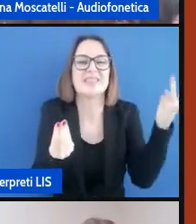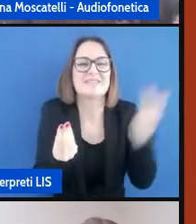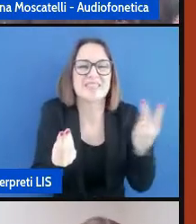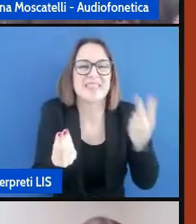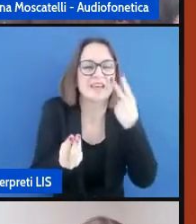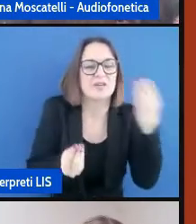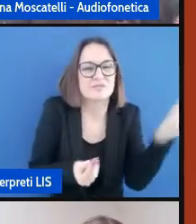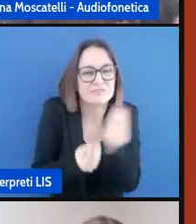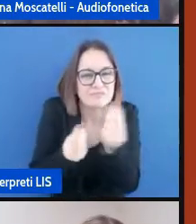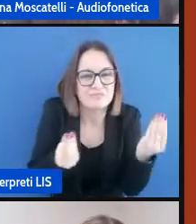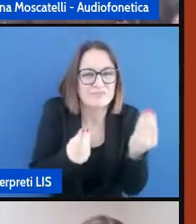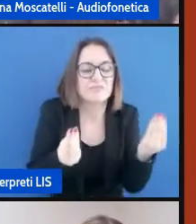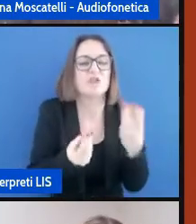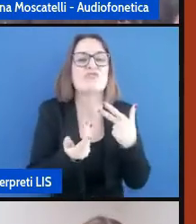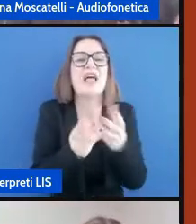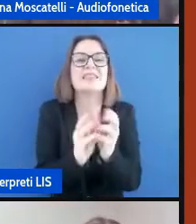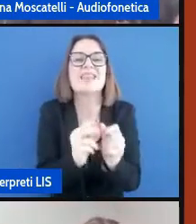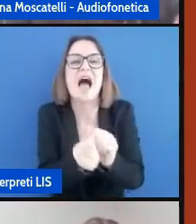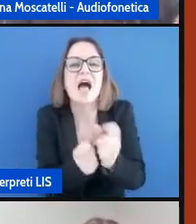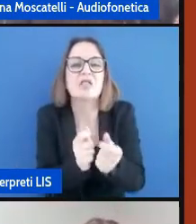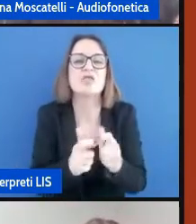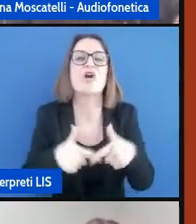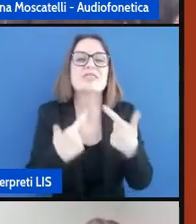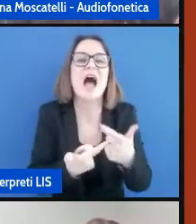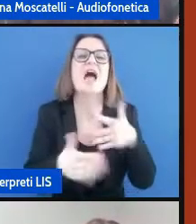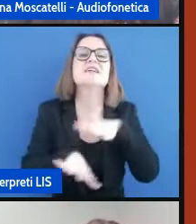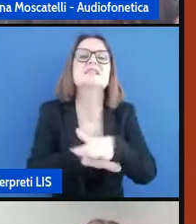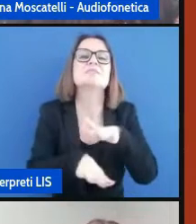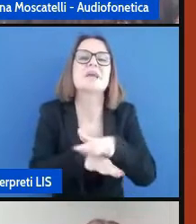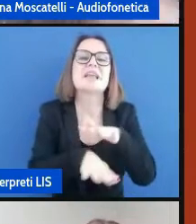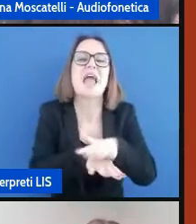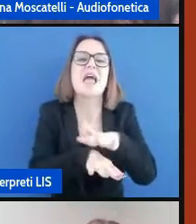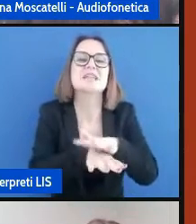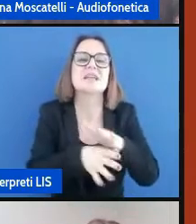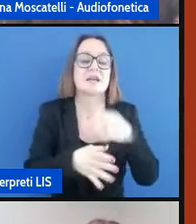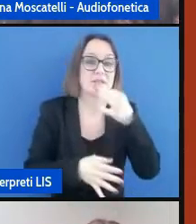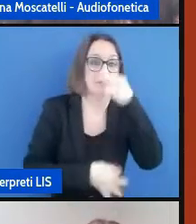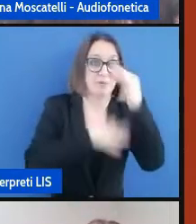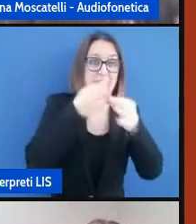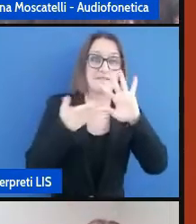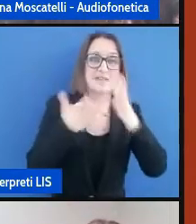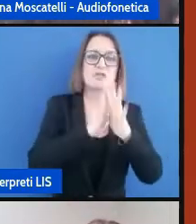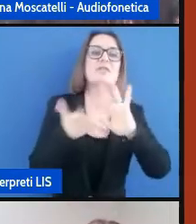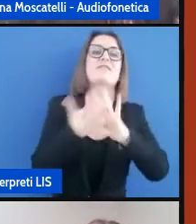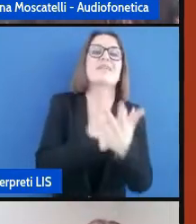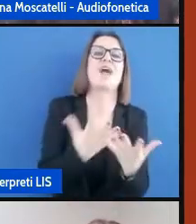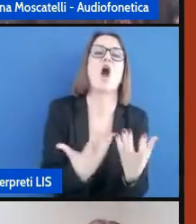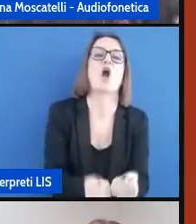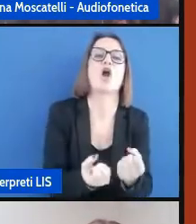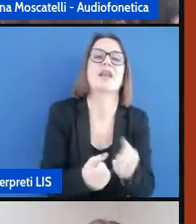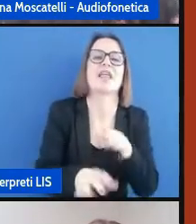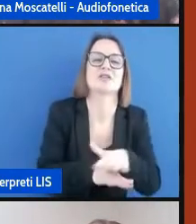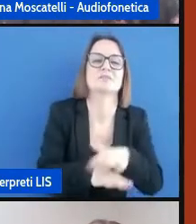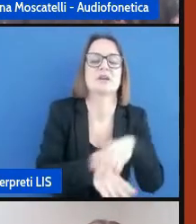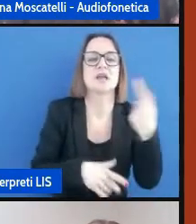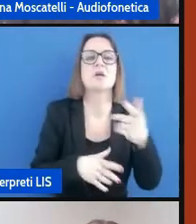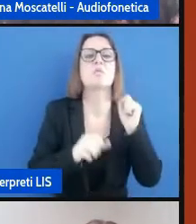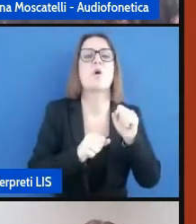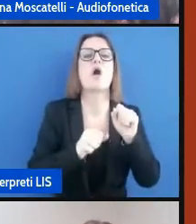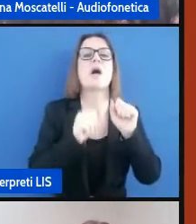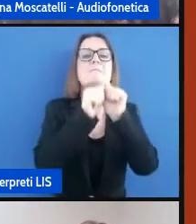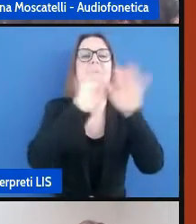sfruttando il tatto quindi rendergli esperienziale la spiegazione dopodiché si possono utilizzare delle mappe delle